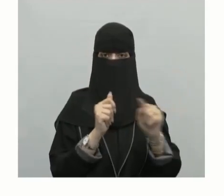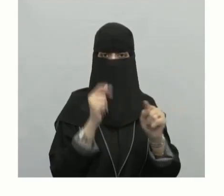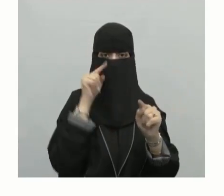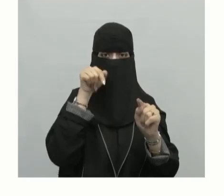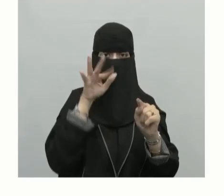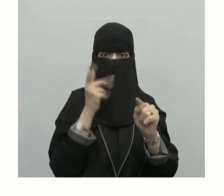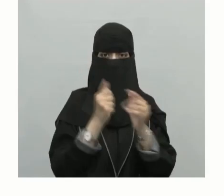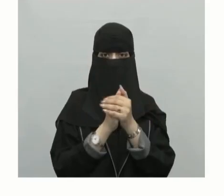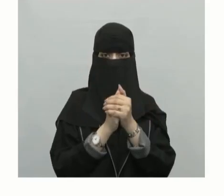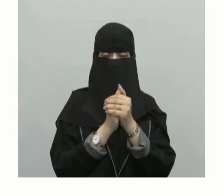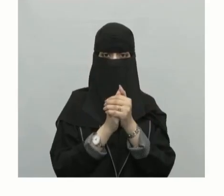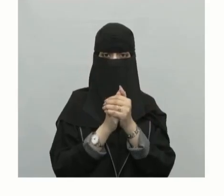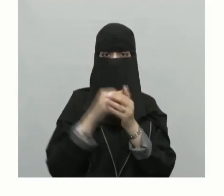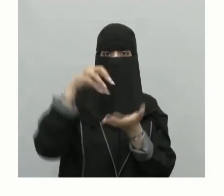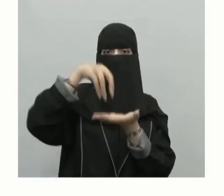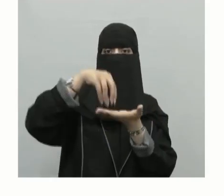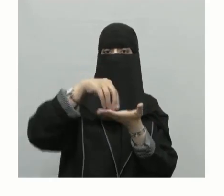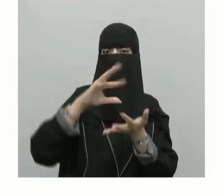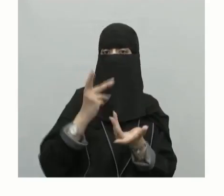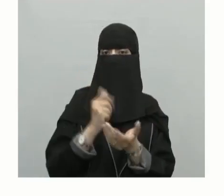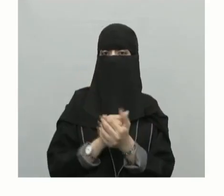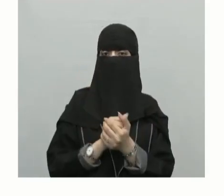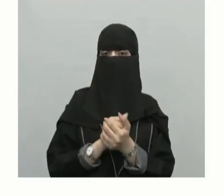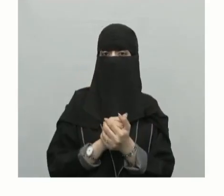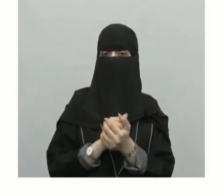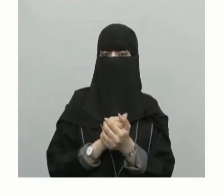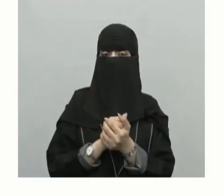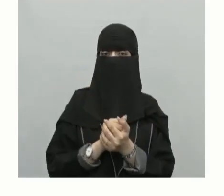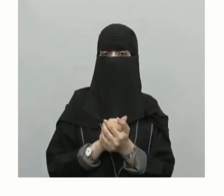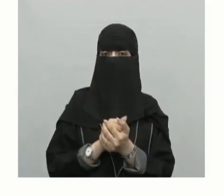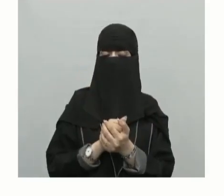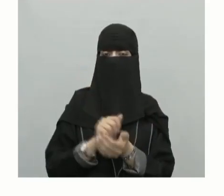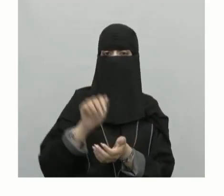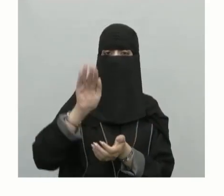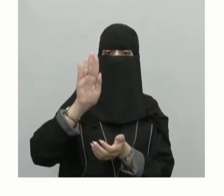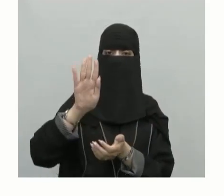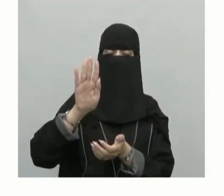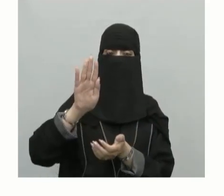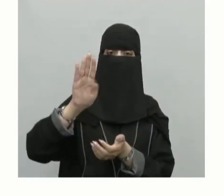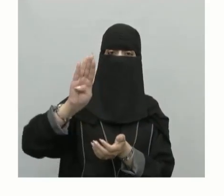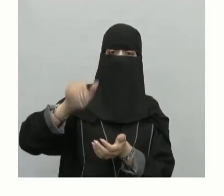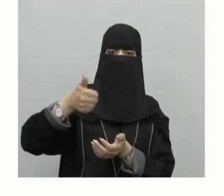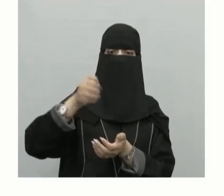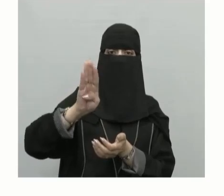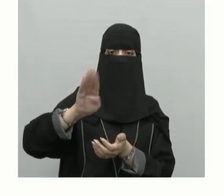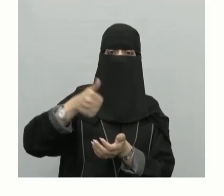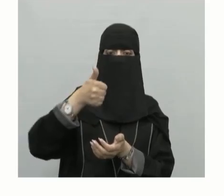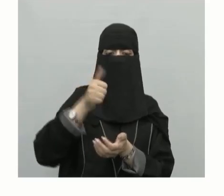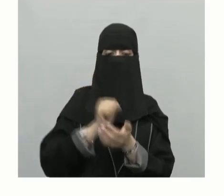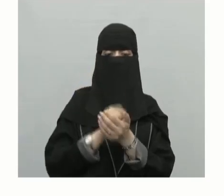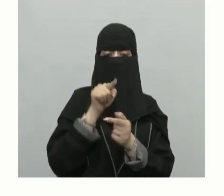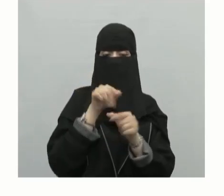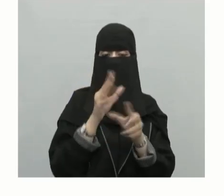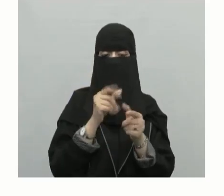مع خط العرض كما بناء وبناء الطلاب ثلاثين إذن